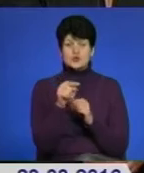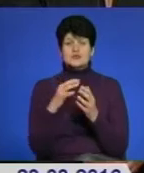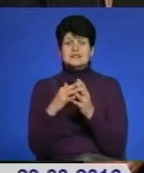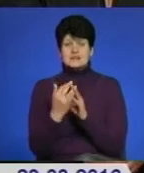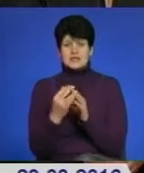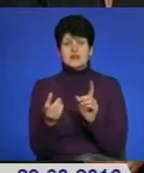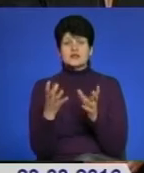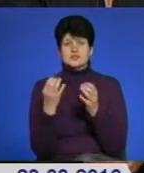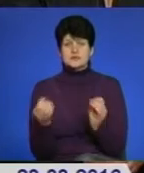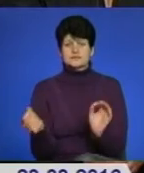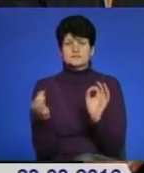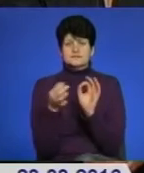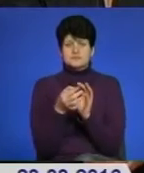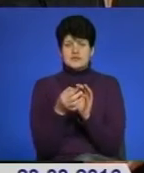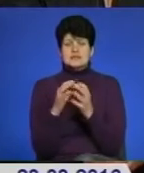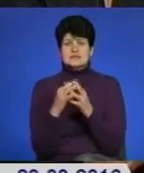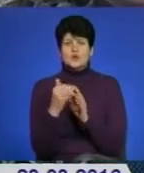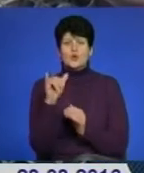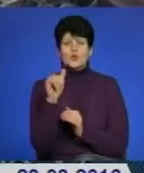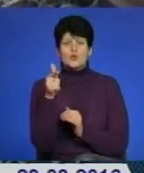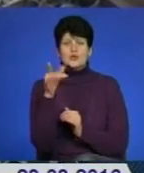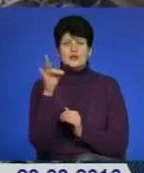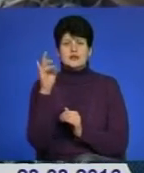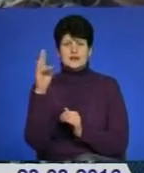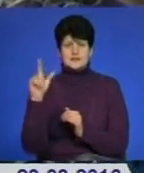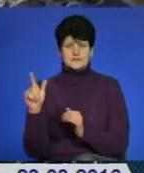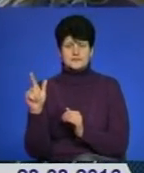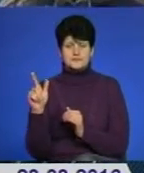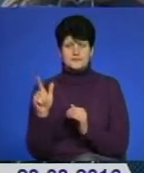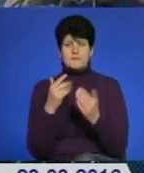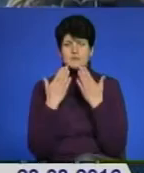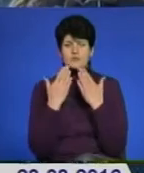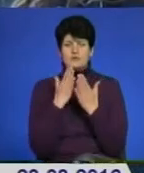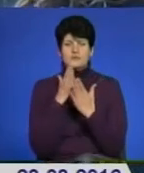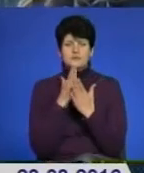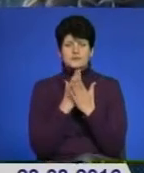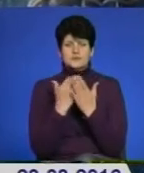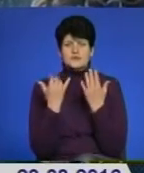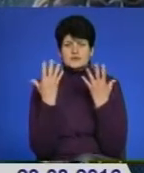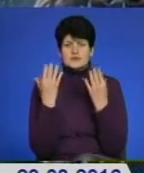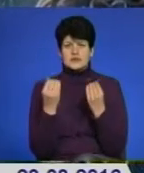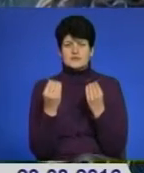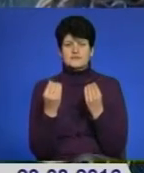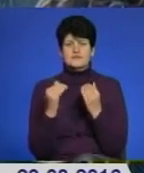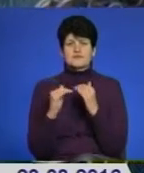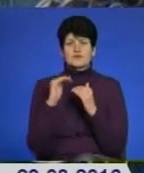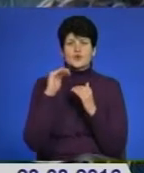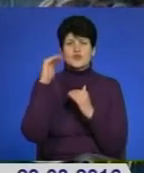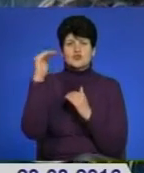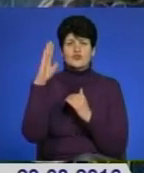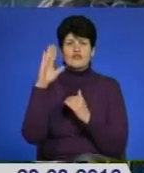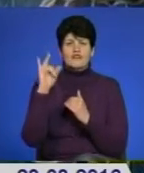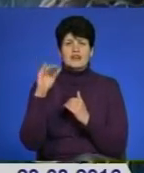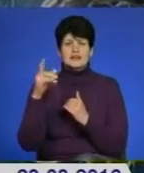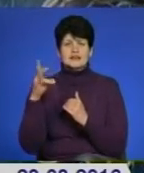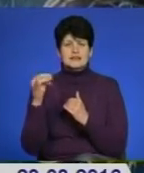пункту, до її складу входить село Угрень. Перемовини ведемо на сьогоднішній день з горішньою вигнанкою. Це єдине село, в